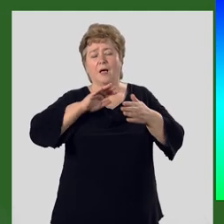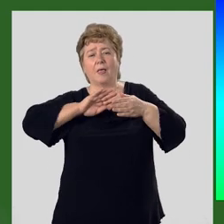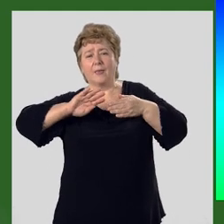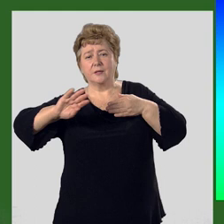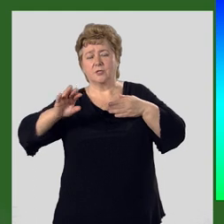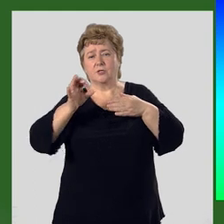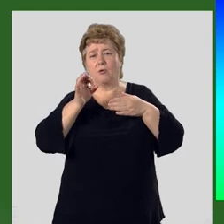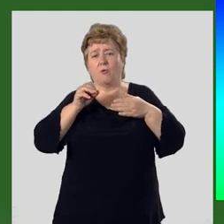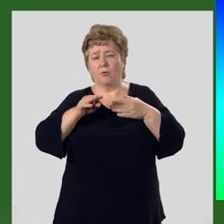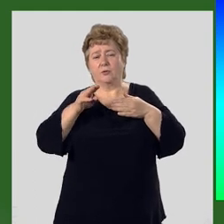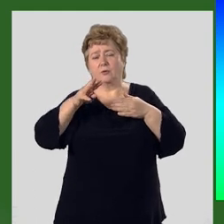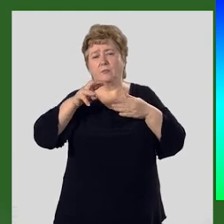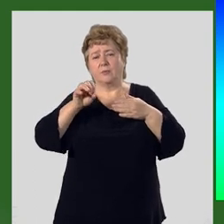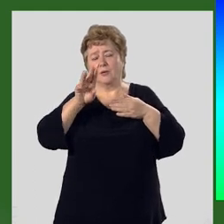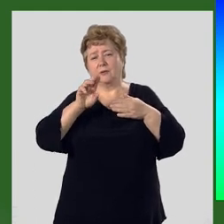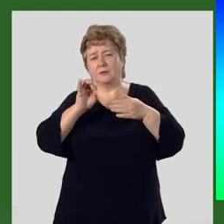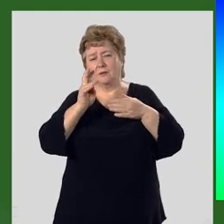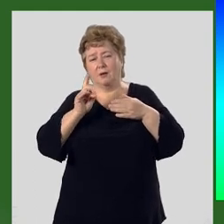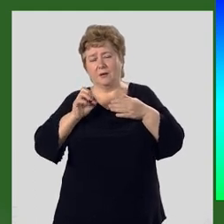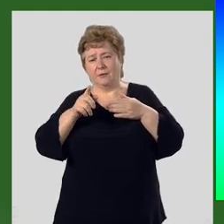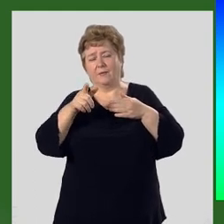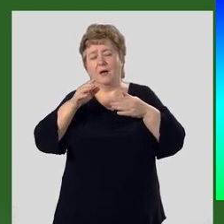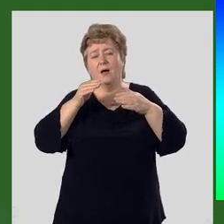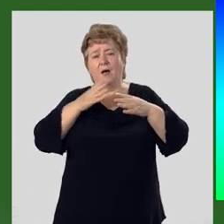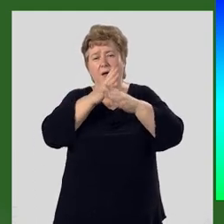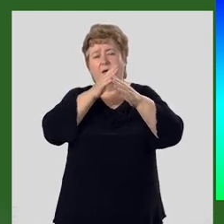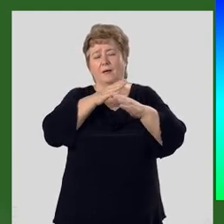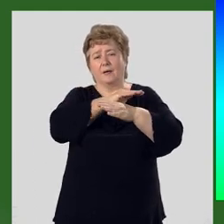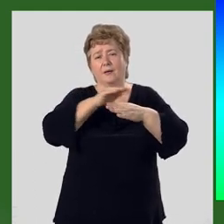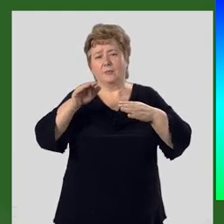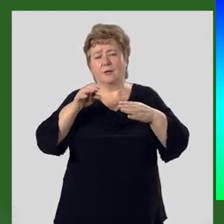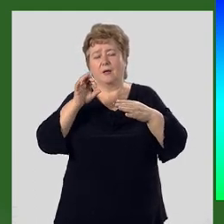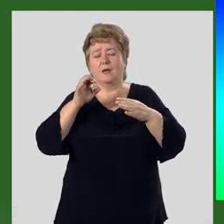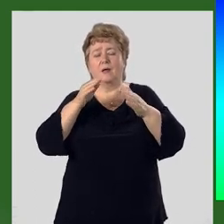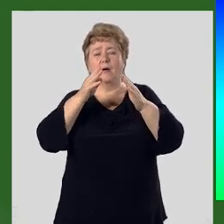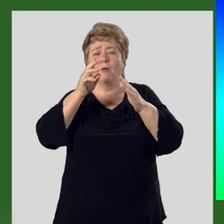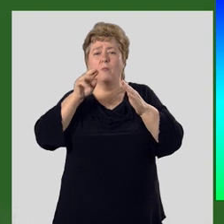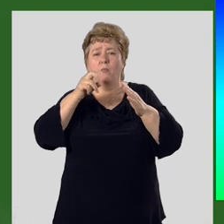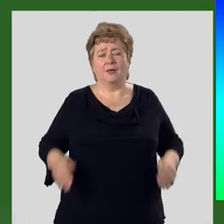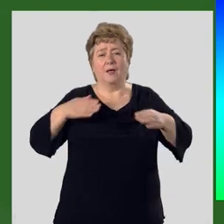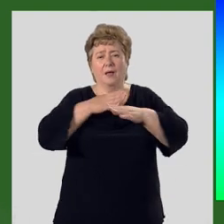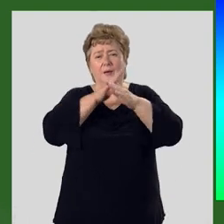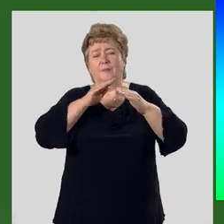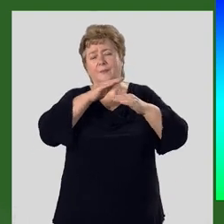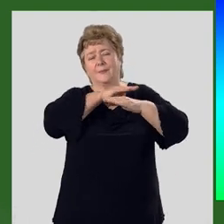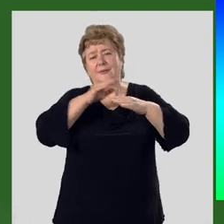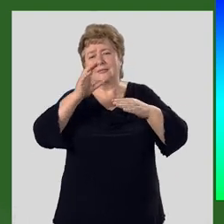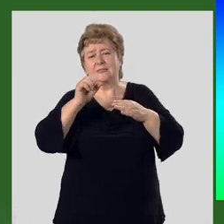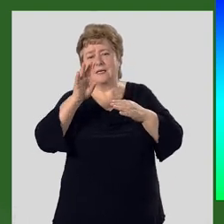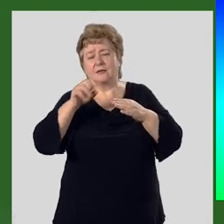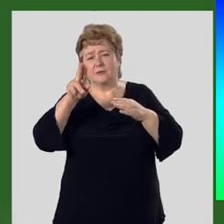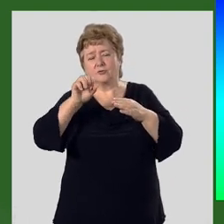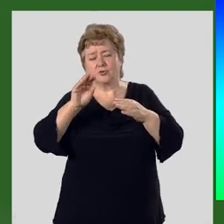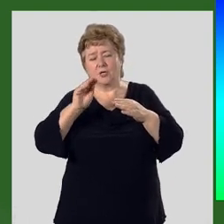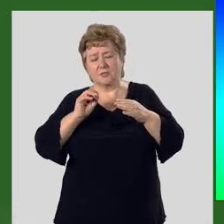Отходящий от меридиального хребта на запад под прямым углом хребты Сары-Джаз,